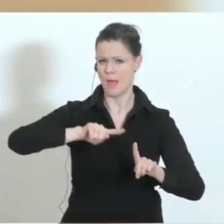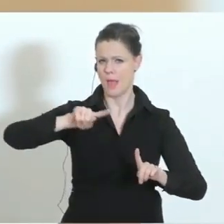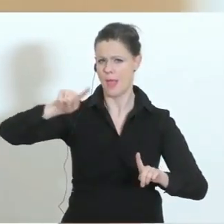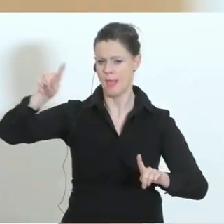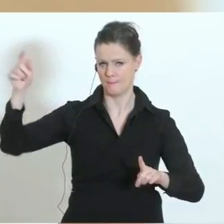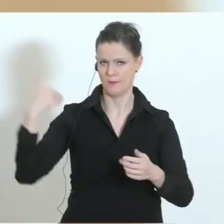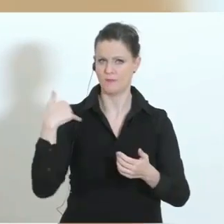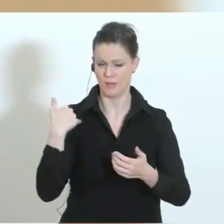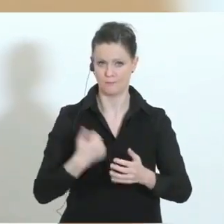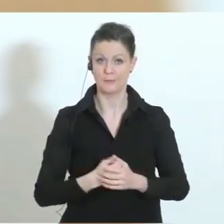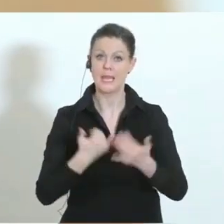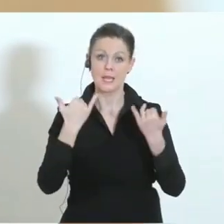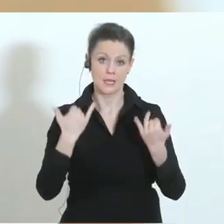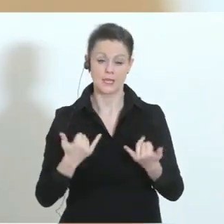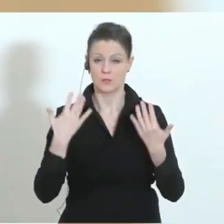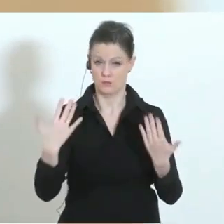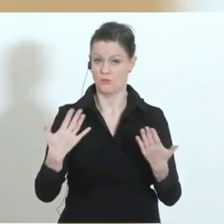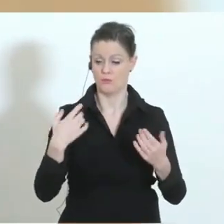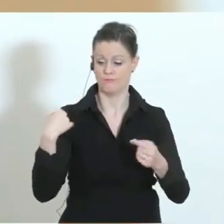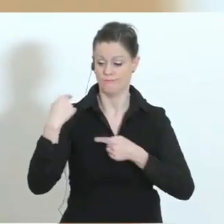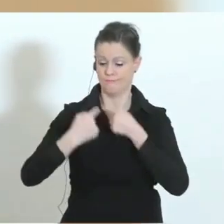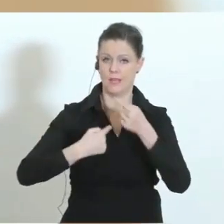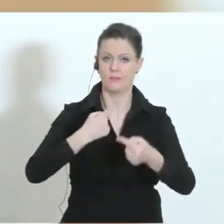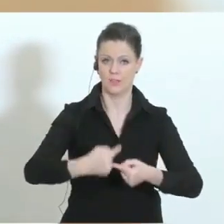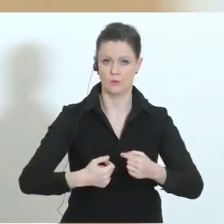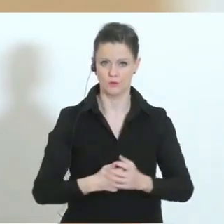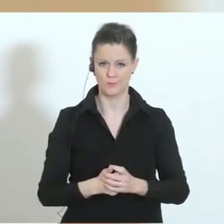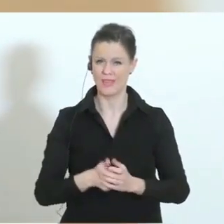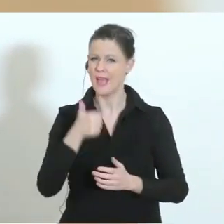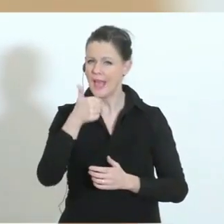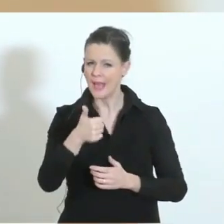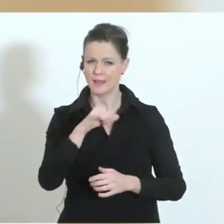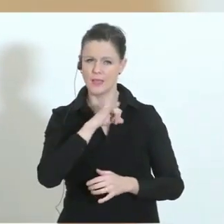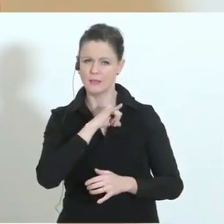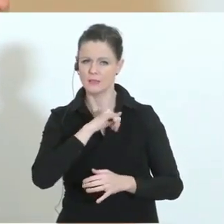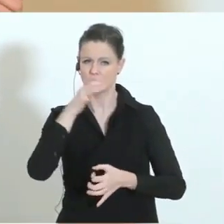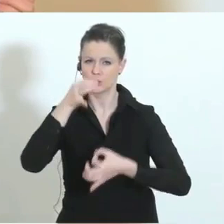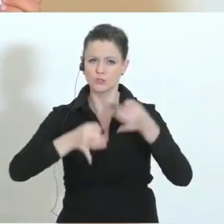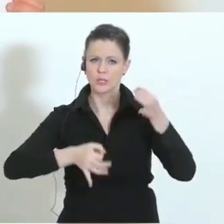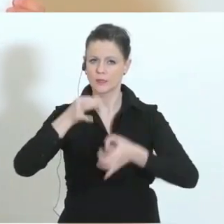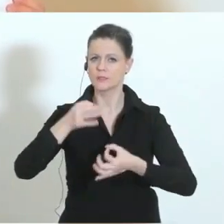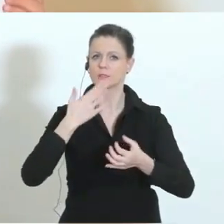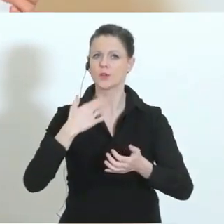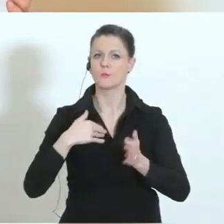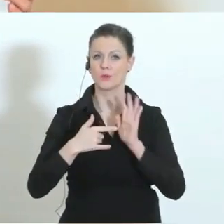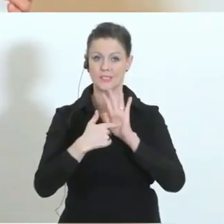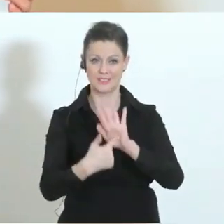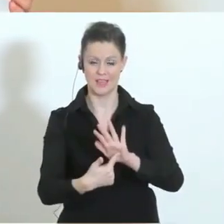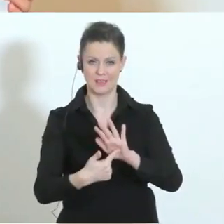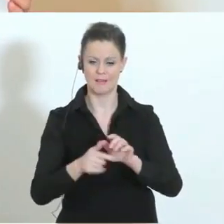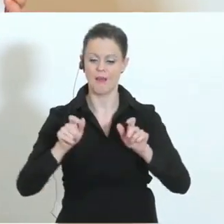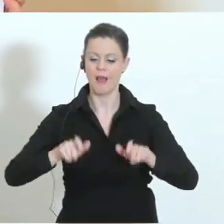Das ist die Entwicklung der letzten Tage und ich möchte Ihnen eine sehr, sehr interessante Statistik noch zeigen. Das ist die